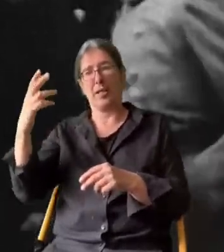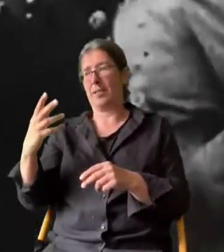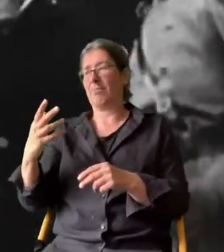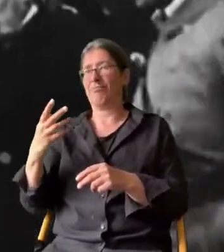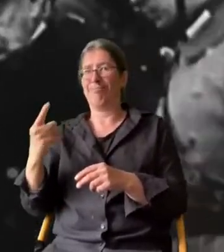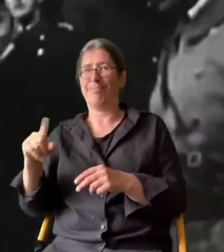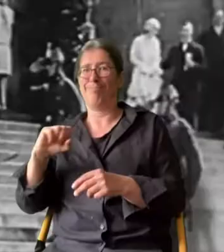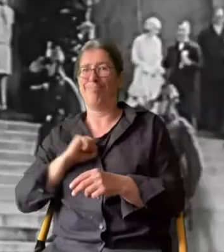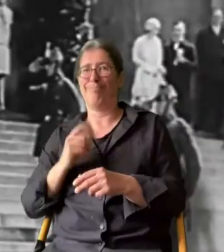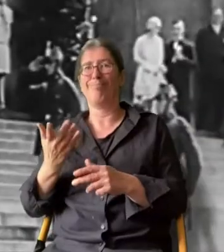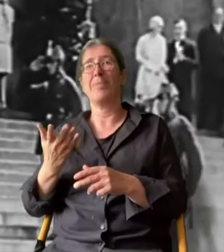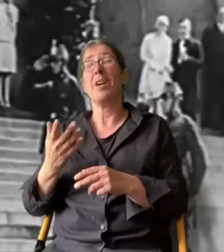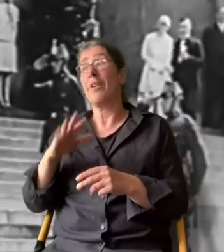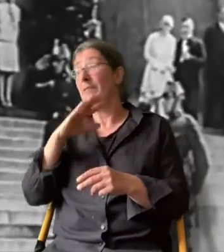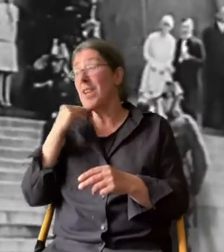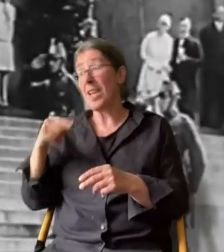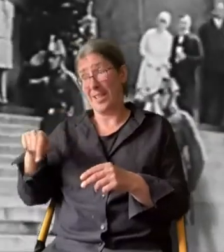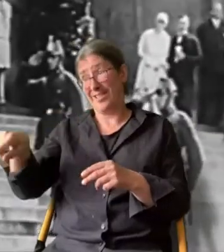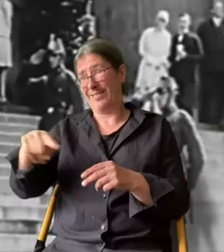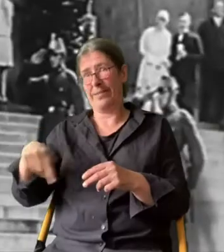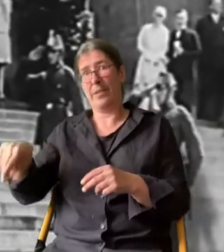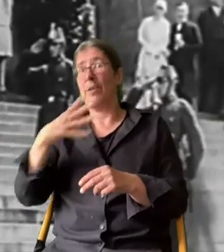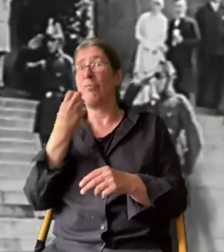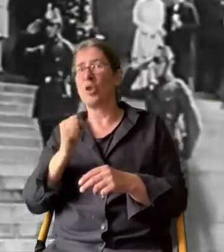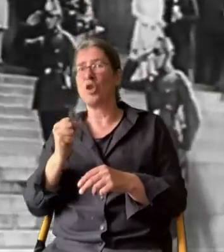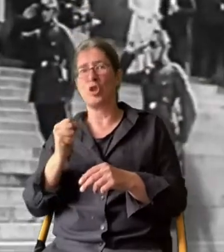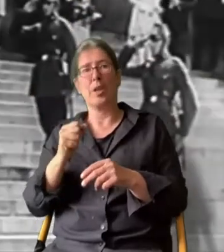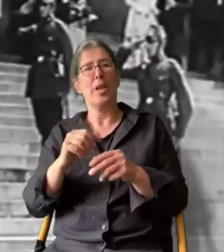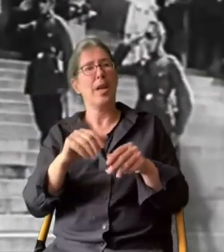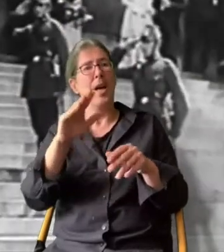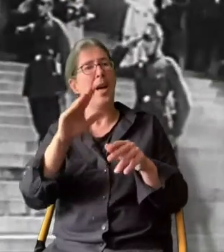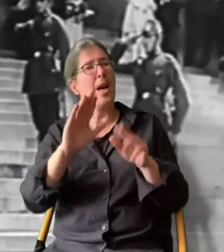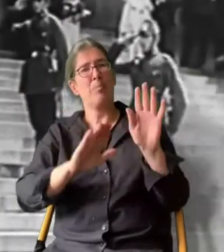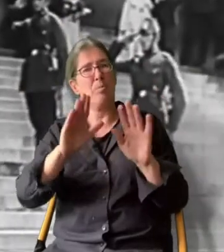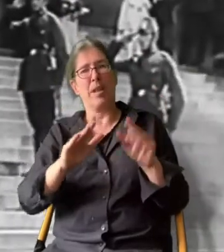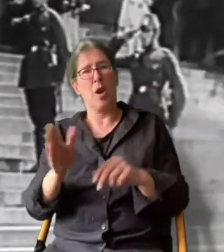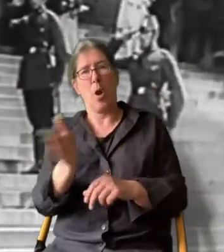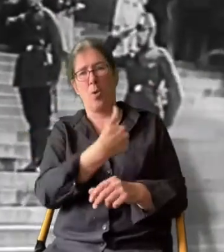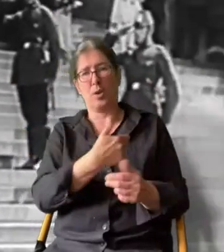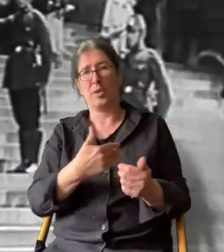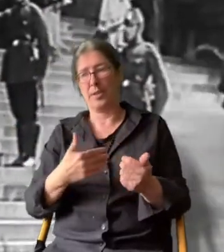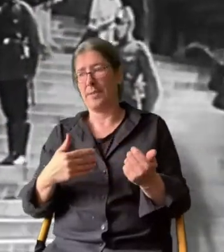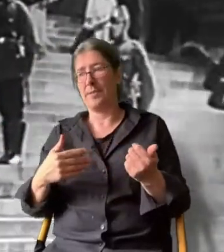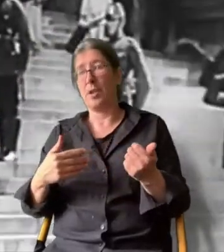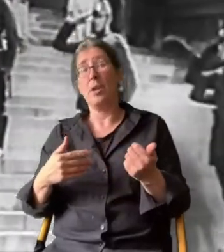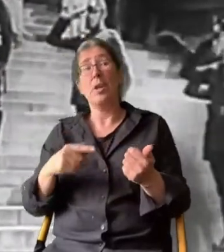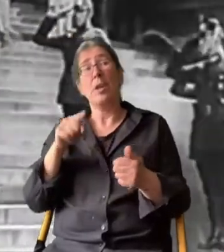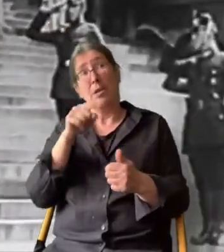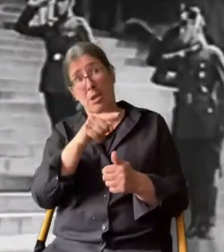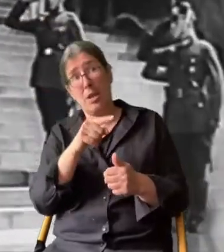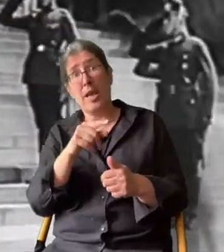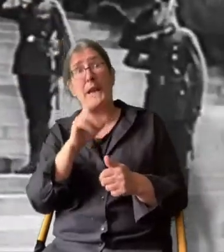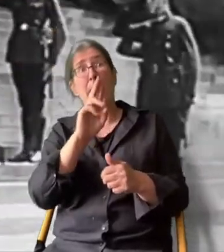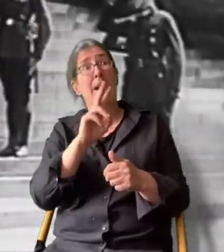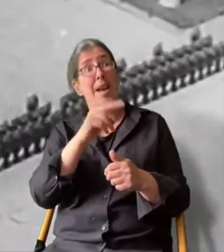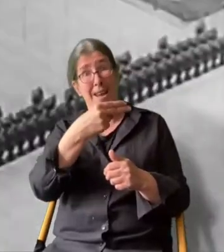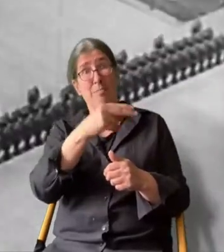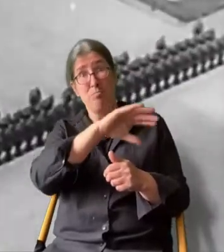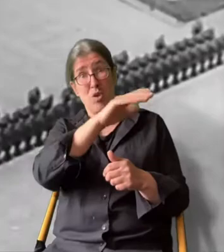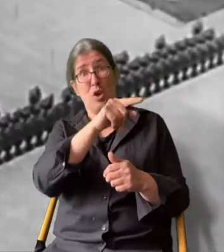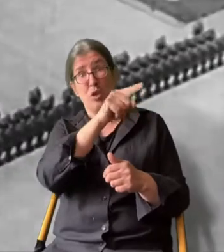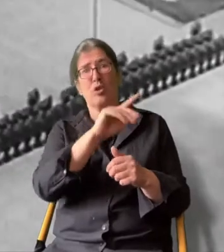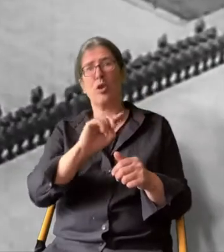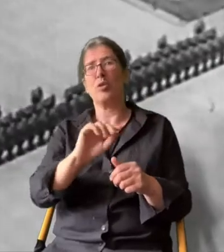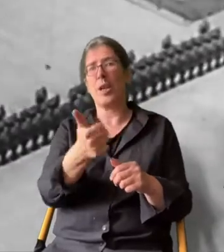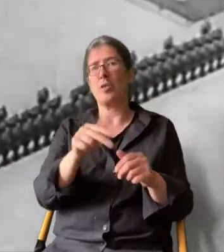Militärs und Monarchisten. Viele wollen die Republik am liebsten loswerden. Doch Hindenburg soll erst mal nur für Ruhe